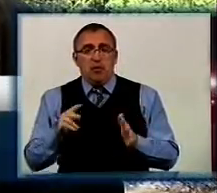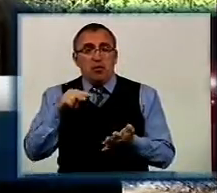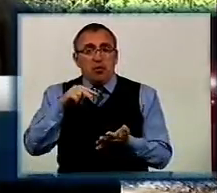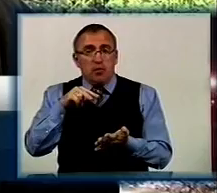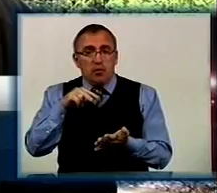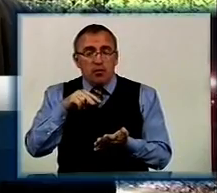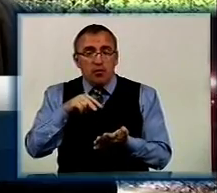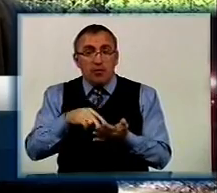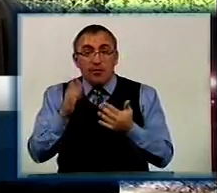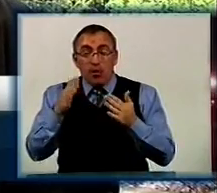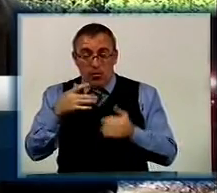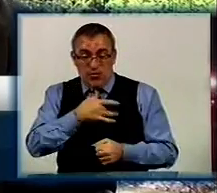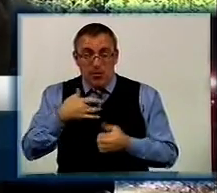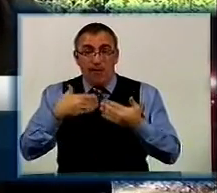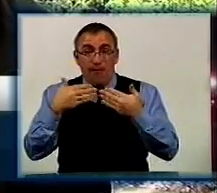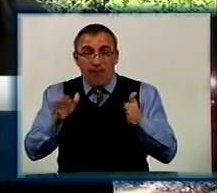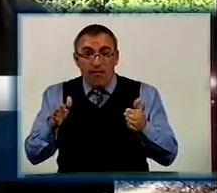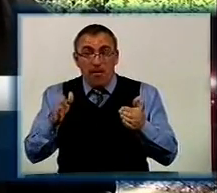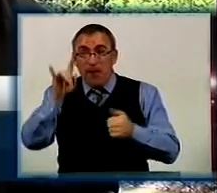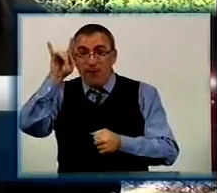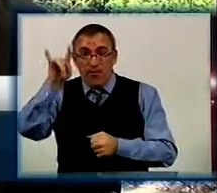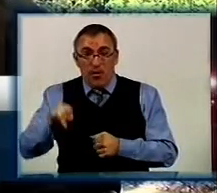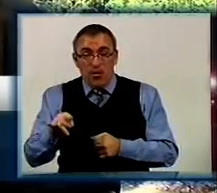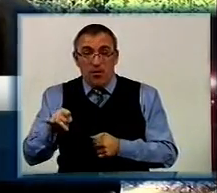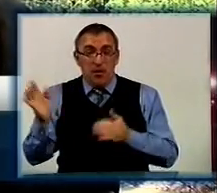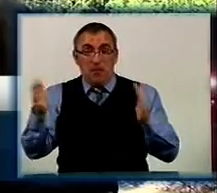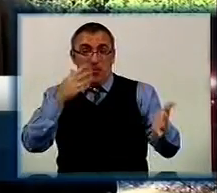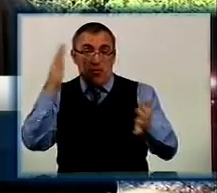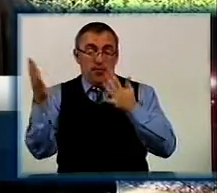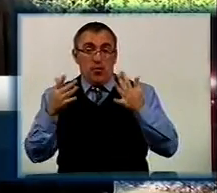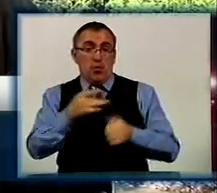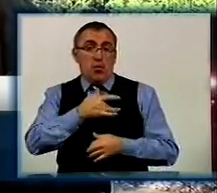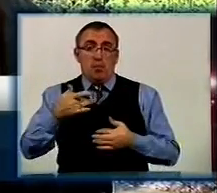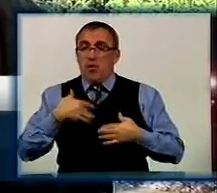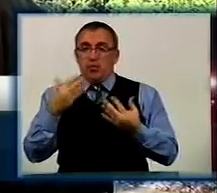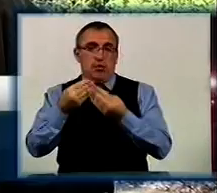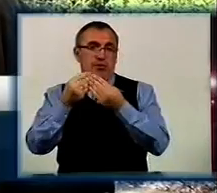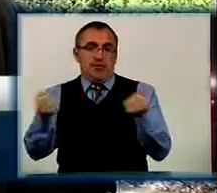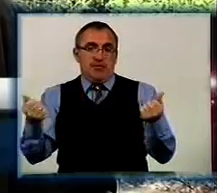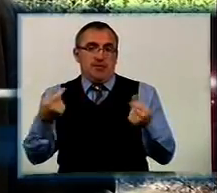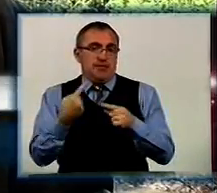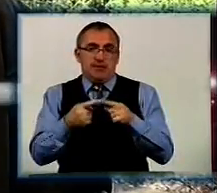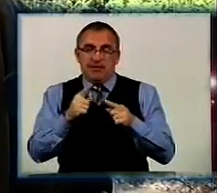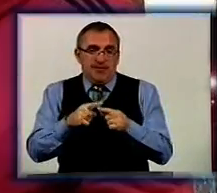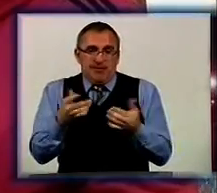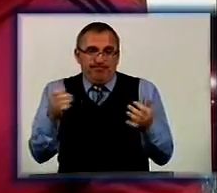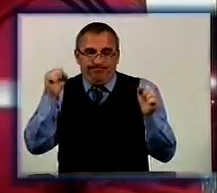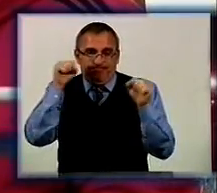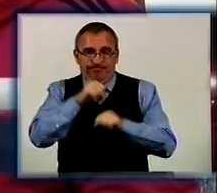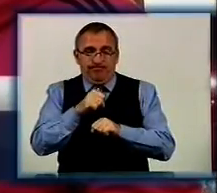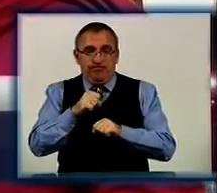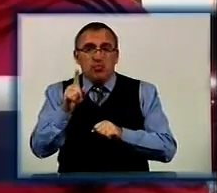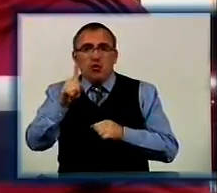при відкритій формі, відкрить вікно, провітрить і туберкульоза вже немає. Ну це бред. Чого ви